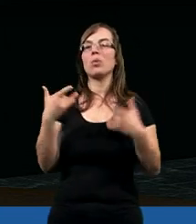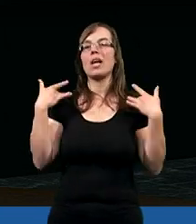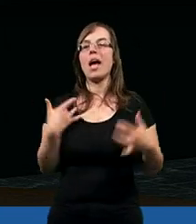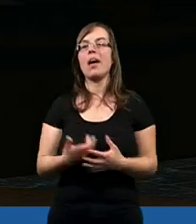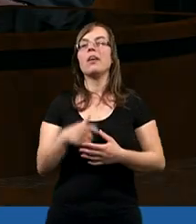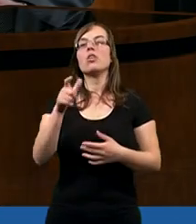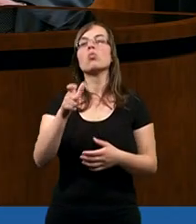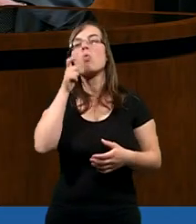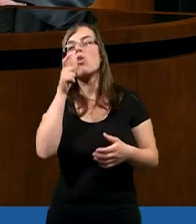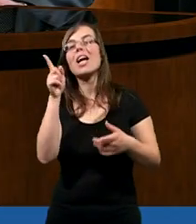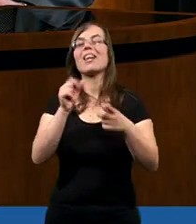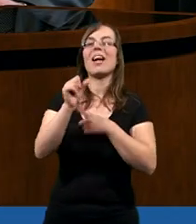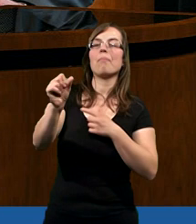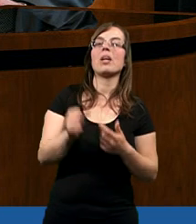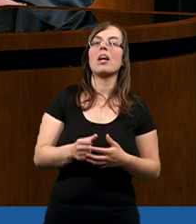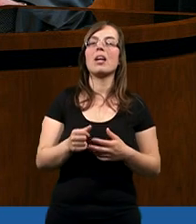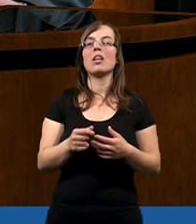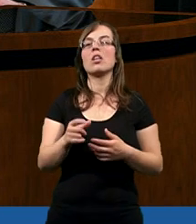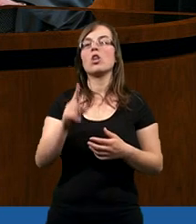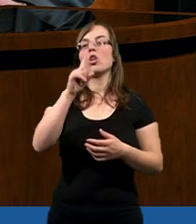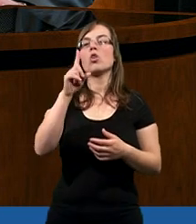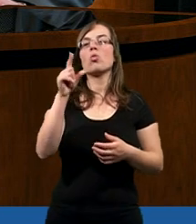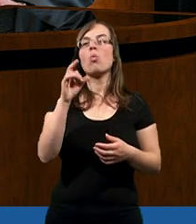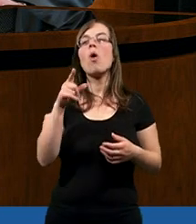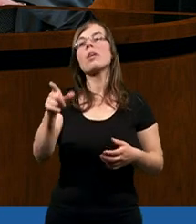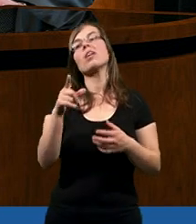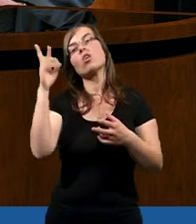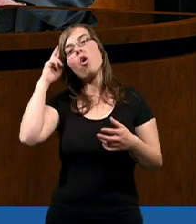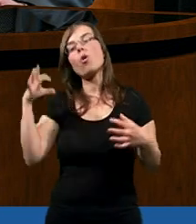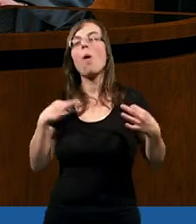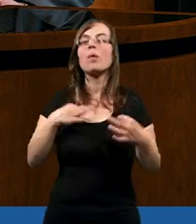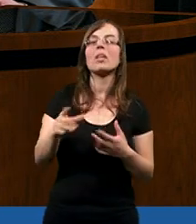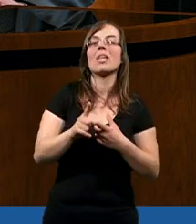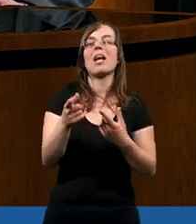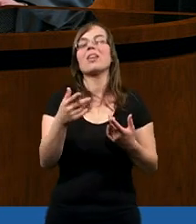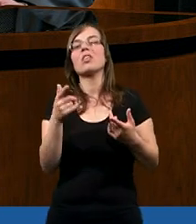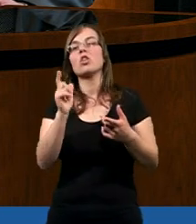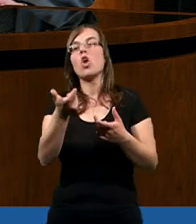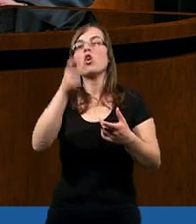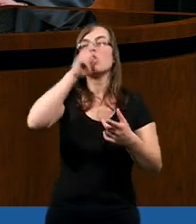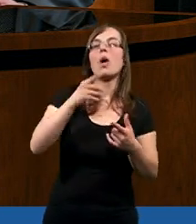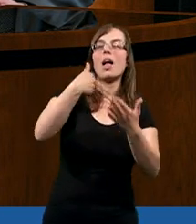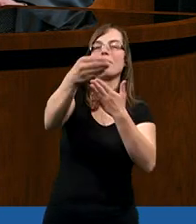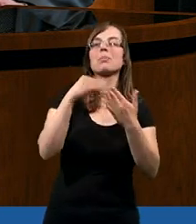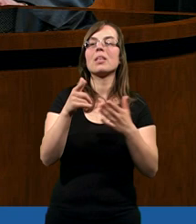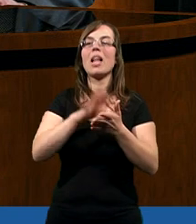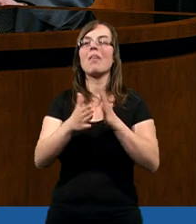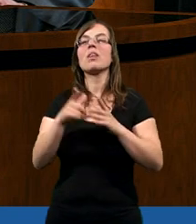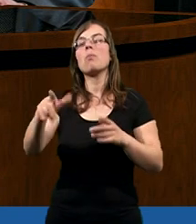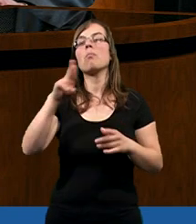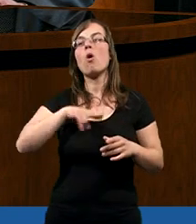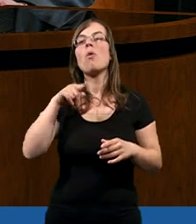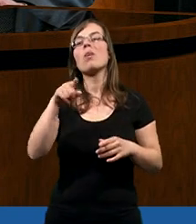Ktoś mi złożyczy, to ja tak mam obojętnie To ludzie tak nawet drwiąco mówią. i co, nadstawisz policzek? Tak, ale